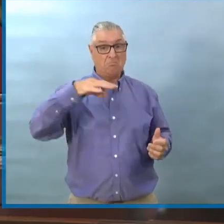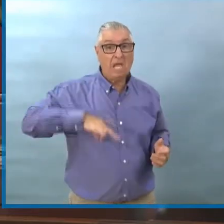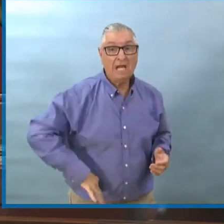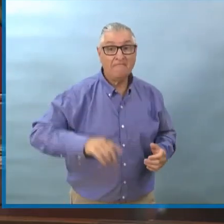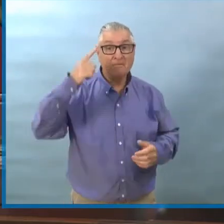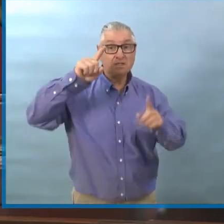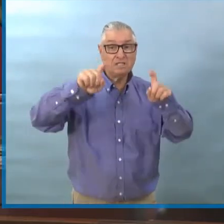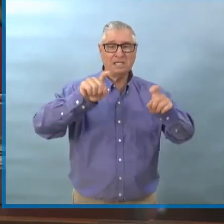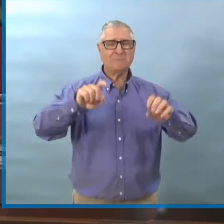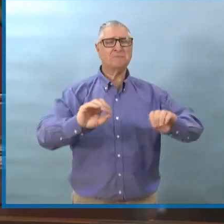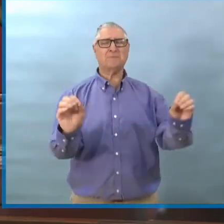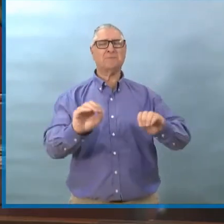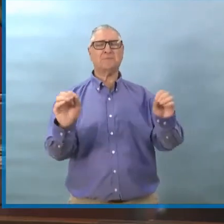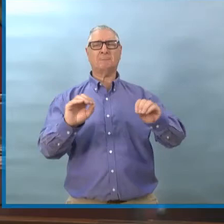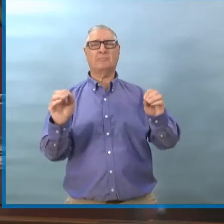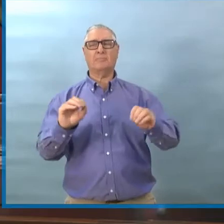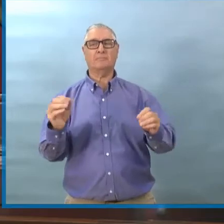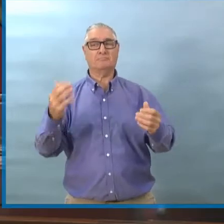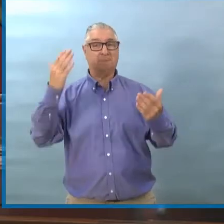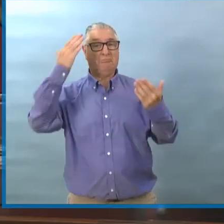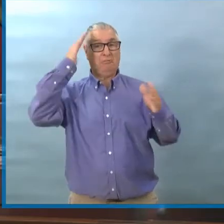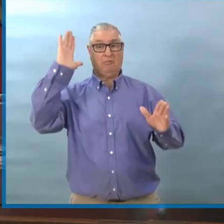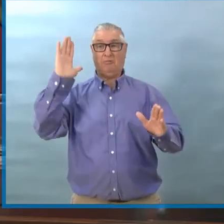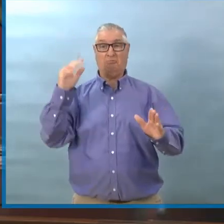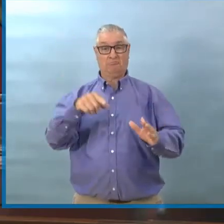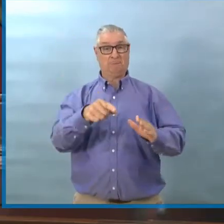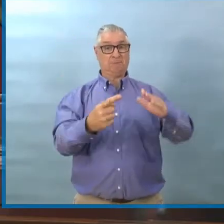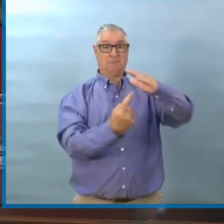Donc ça ne fait rien par rapport à la période d'incubation.